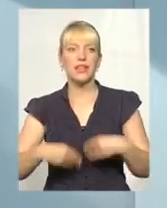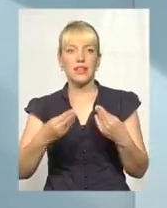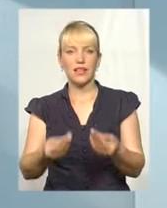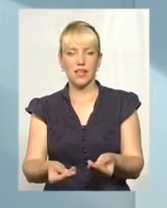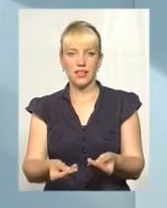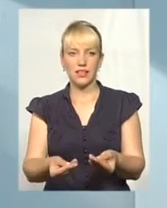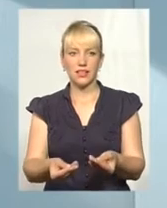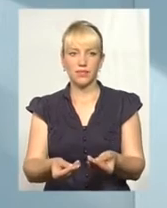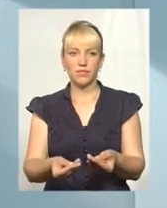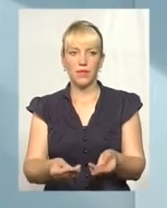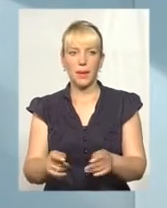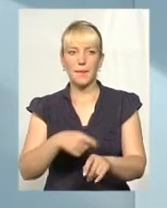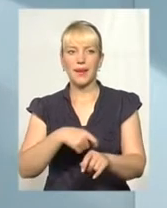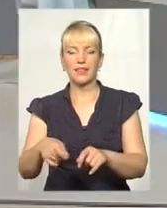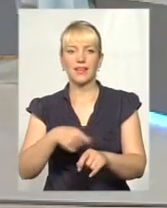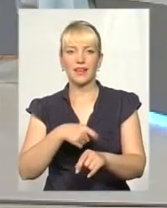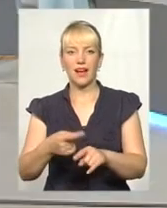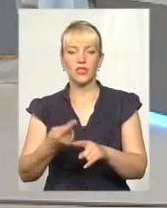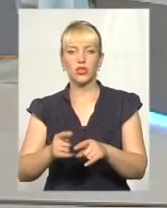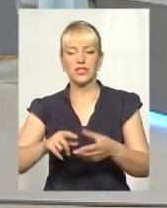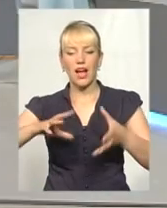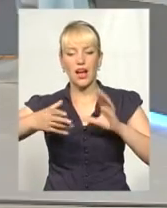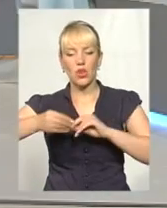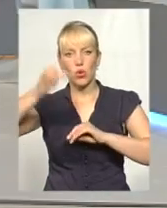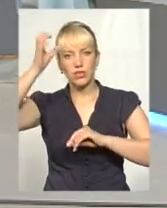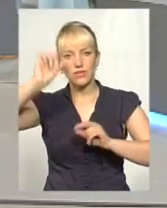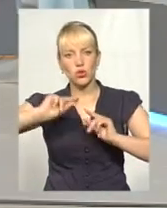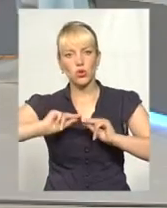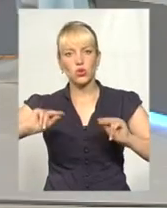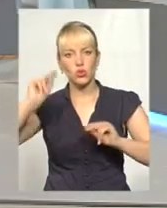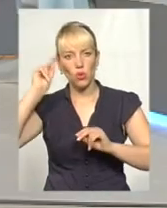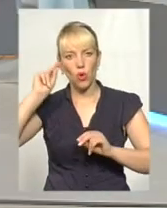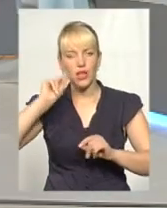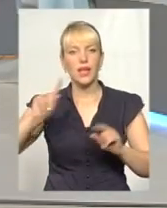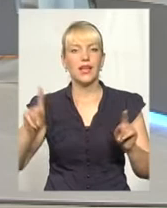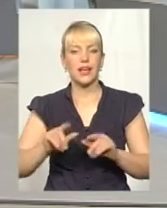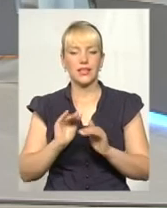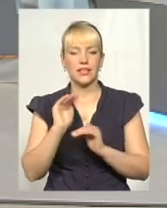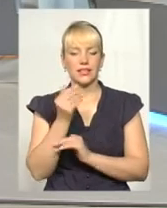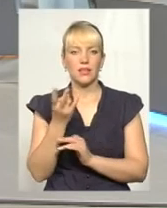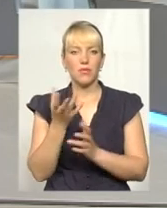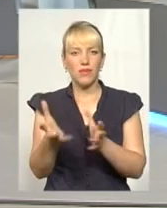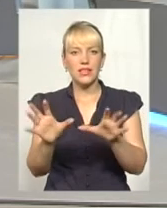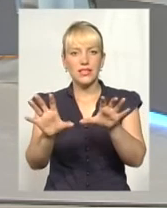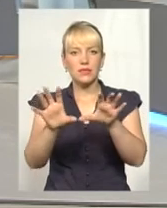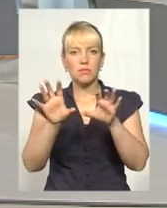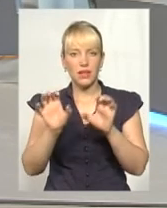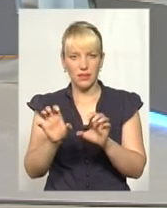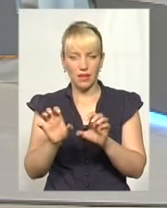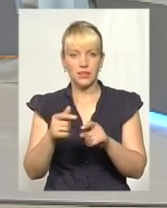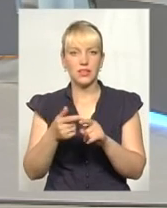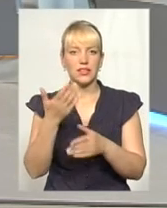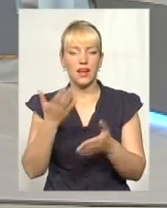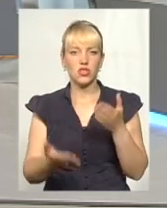матеріал той загальноосвітньої школи, який та дитина повинна сприйняти. Розумієте? І